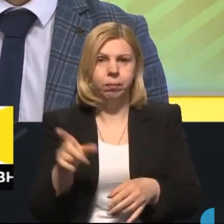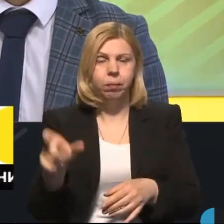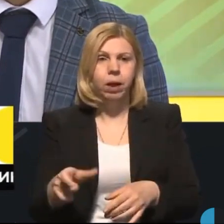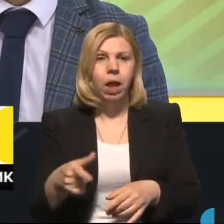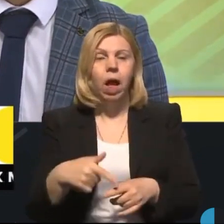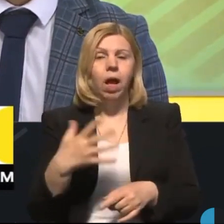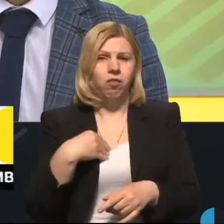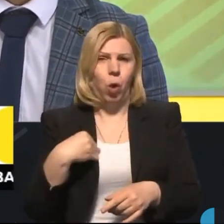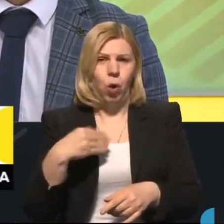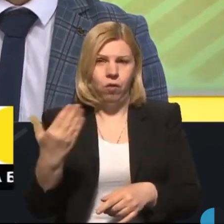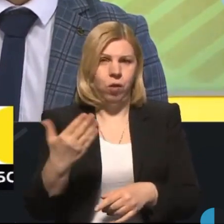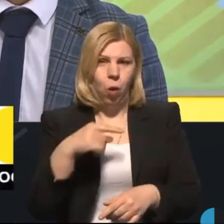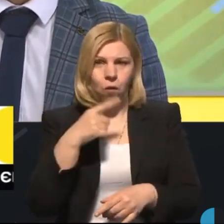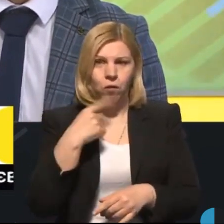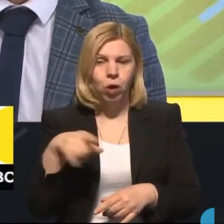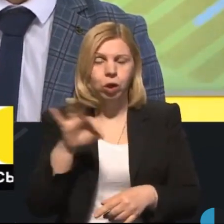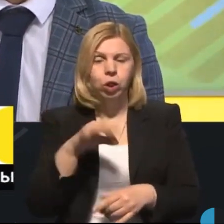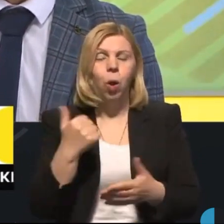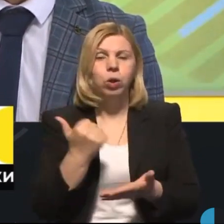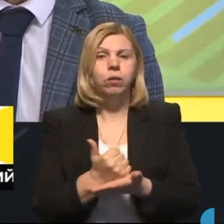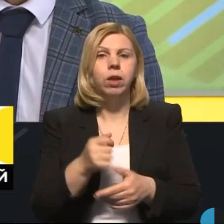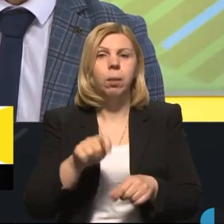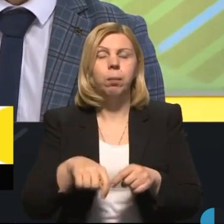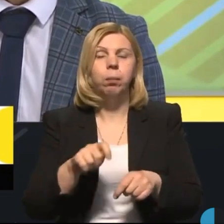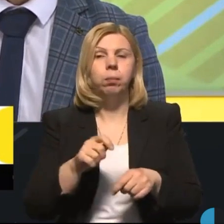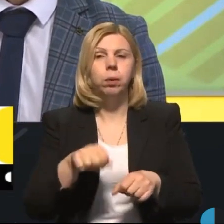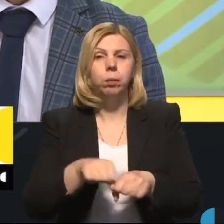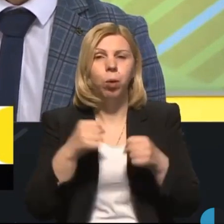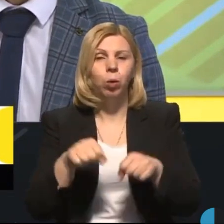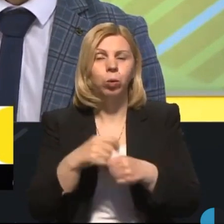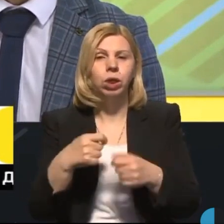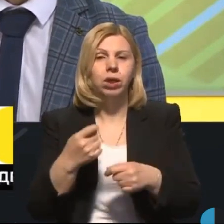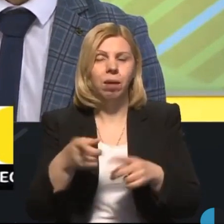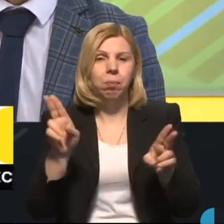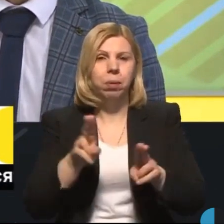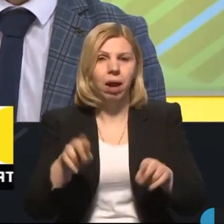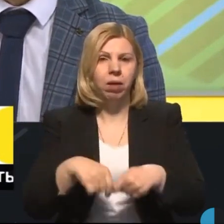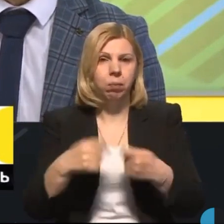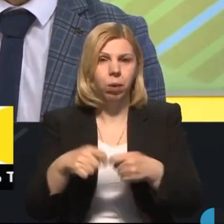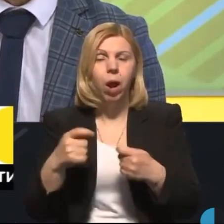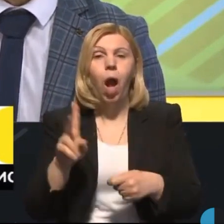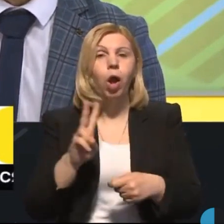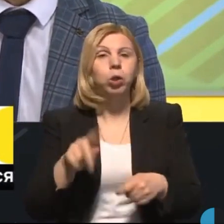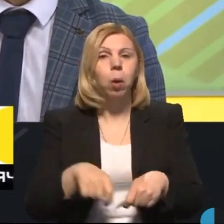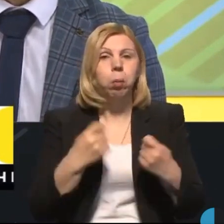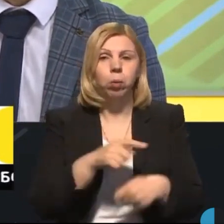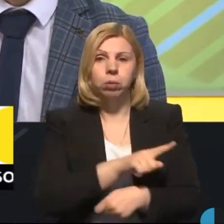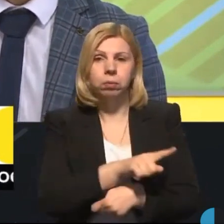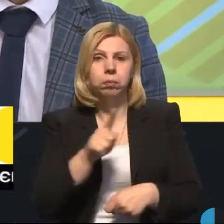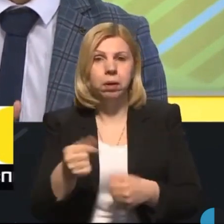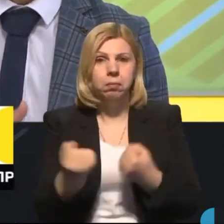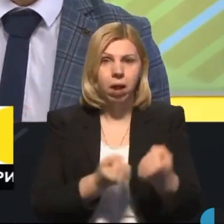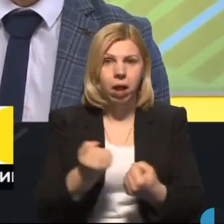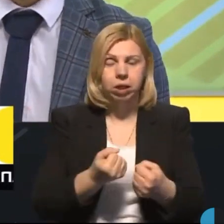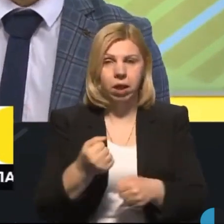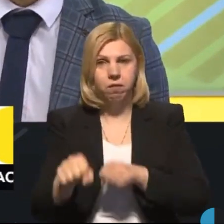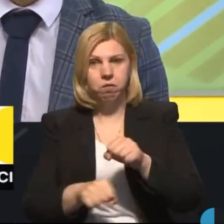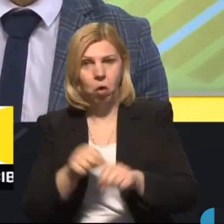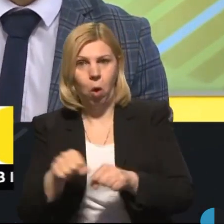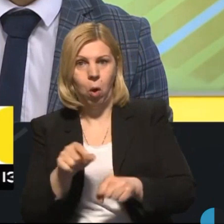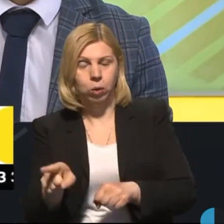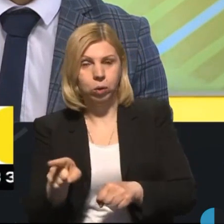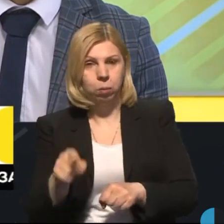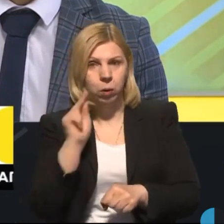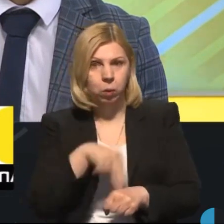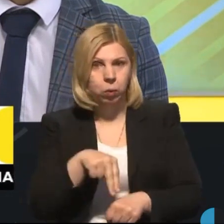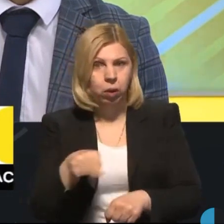ваші колеги з Львівщини кажуть, що основна причина – це порушення правил дорожнього руху. Але не вказується, хто саме порушує правил дорожнього руху. Це велосипедисти